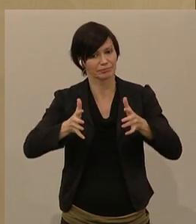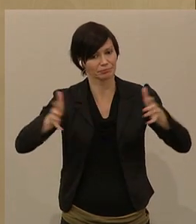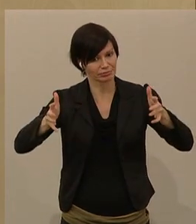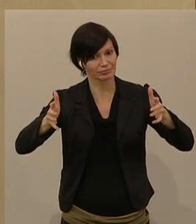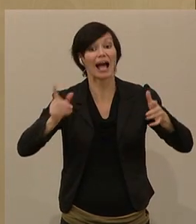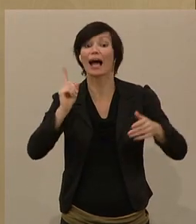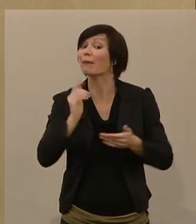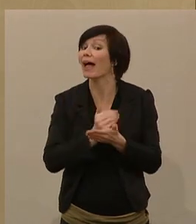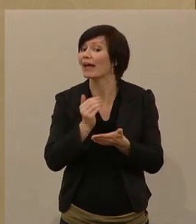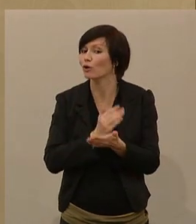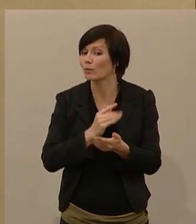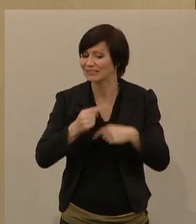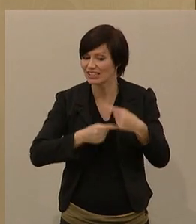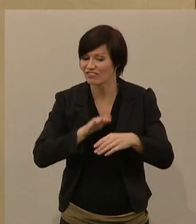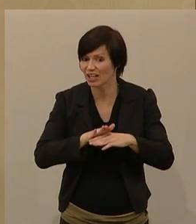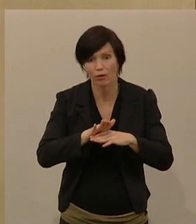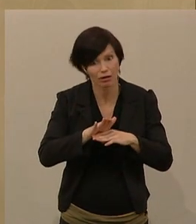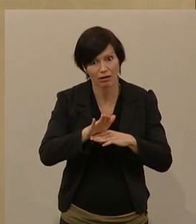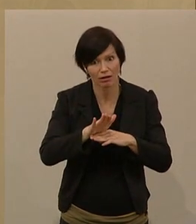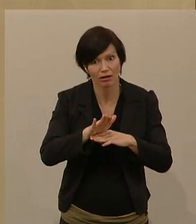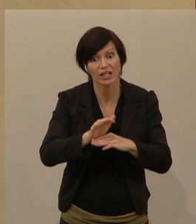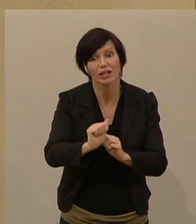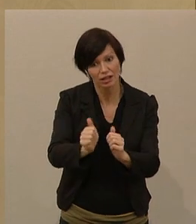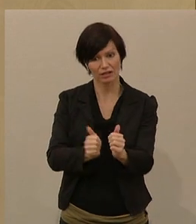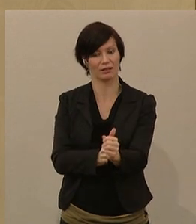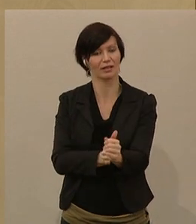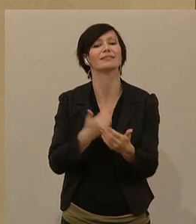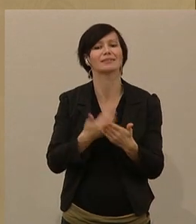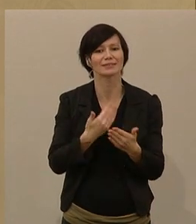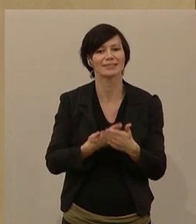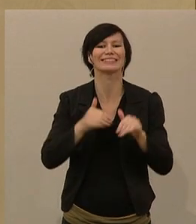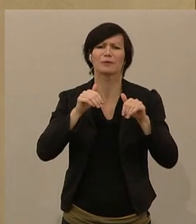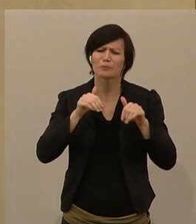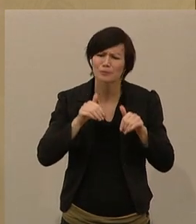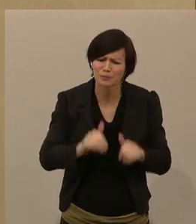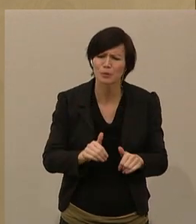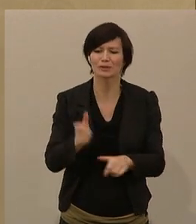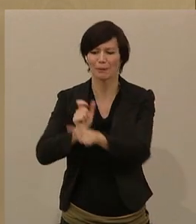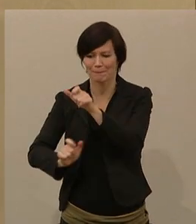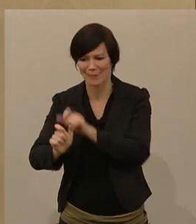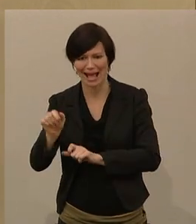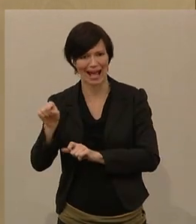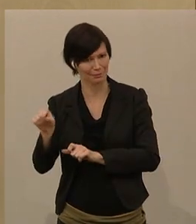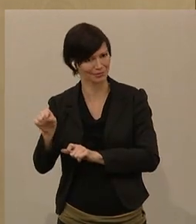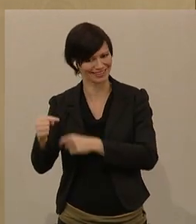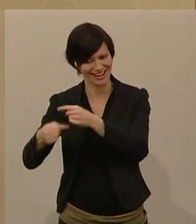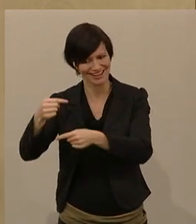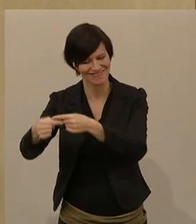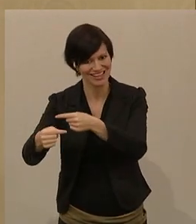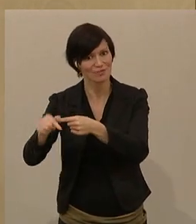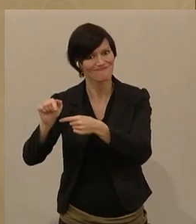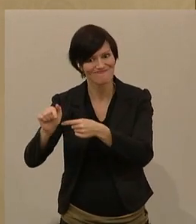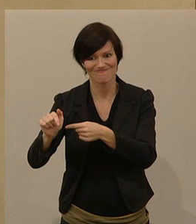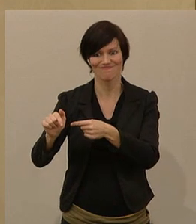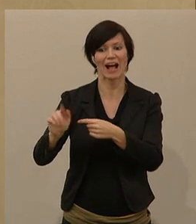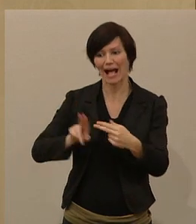zurückbleiben, wollen und müssen wir eine Entwicklung fortsetzen, die wir bei den Beamten beobachten können. Das heißt